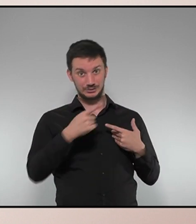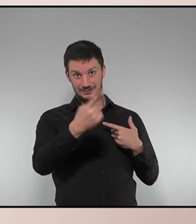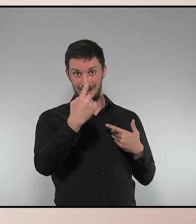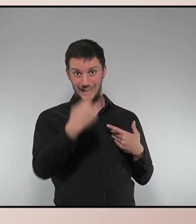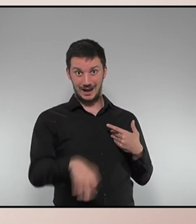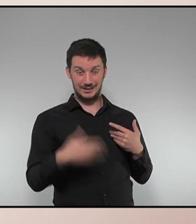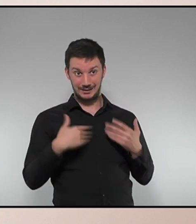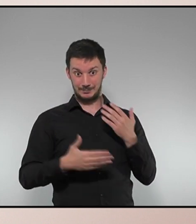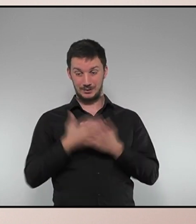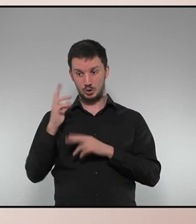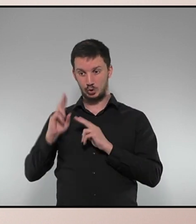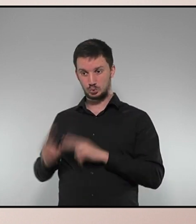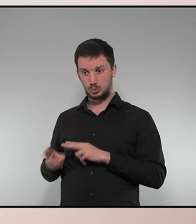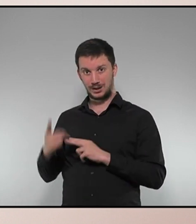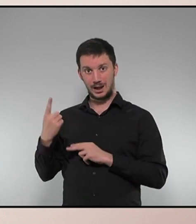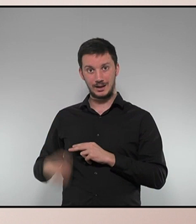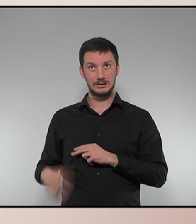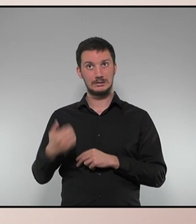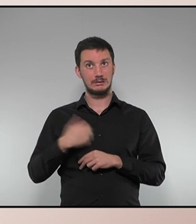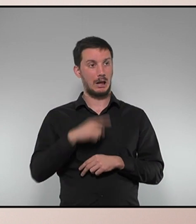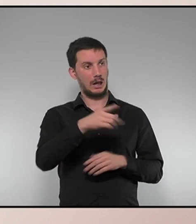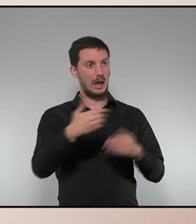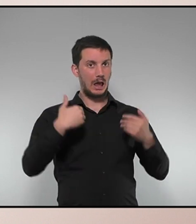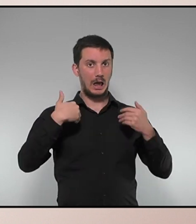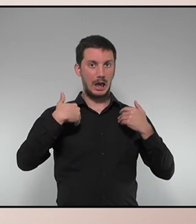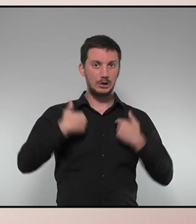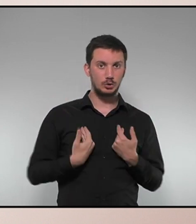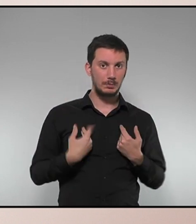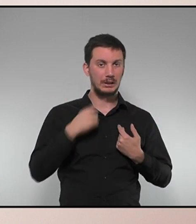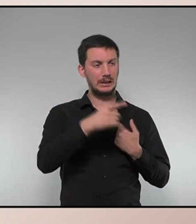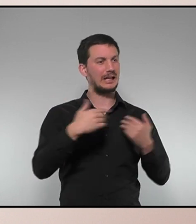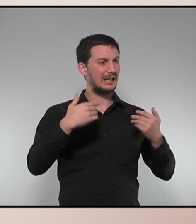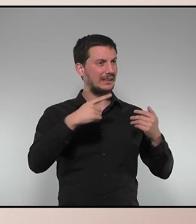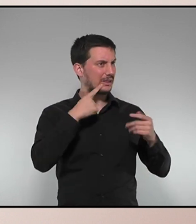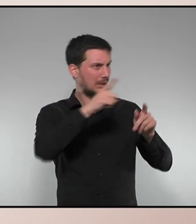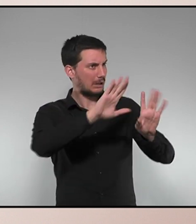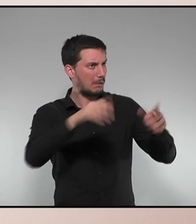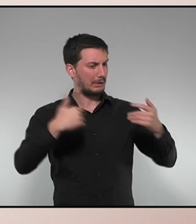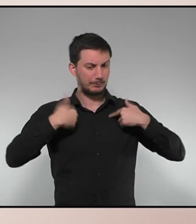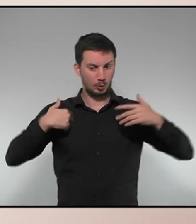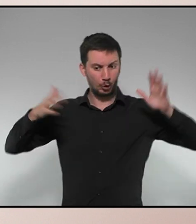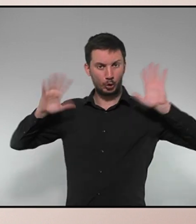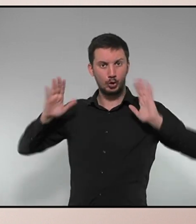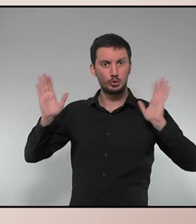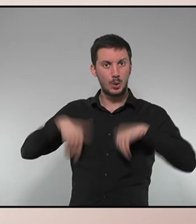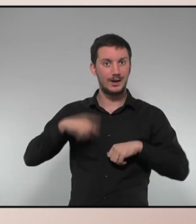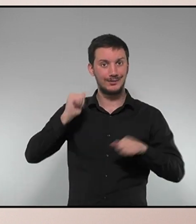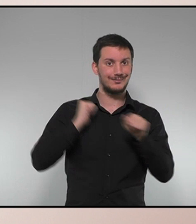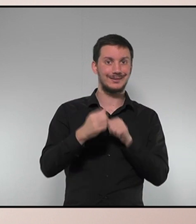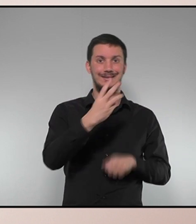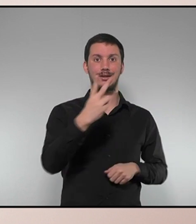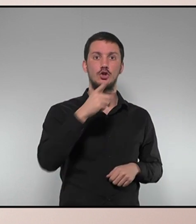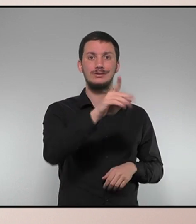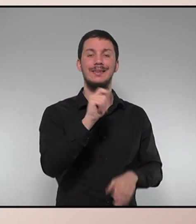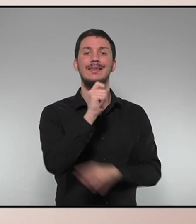a principis d'octubre ja directament vostès assumeixen que no tenen cap tipus de responsabilitat que els seus 32 diputats